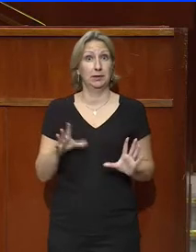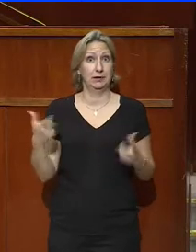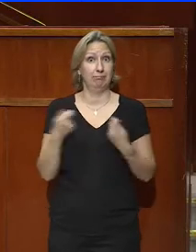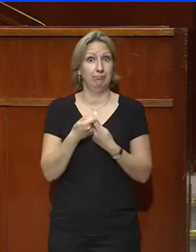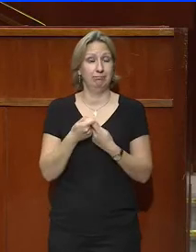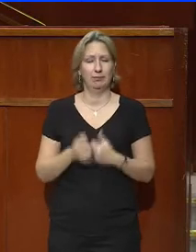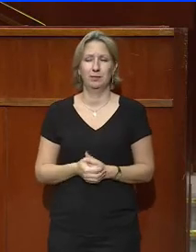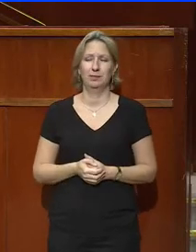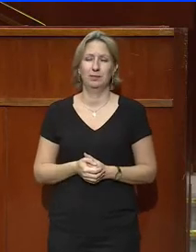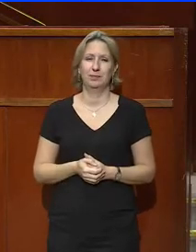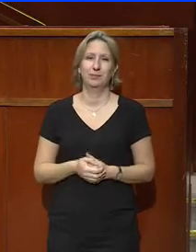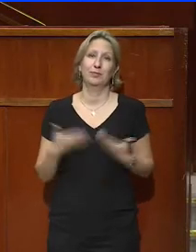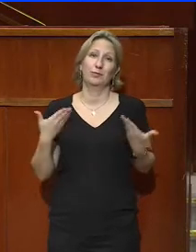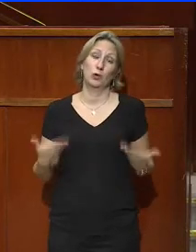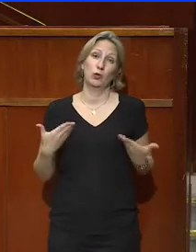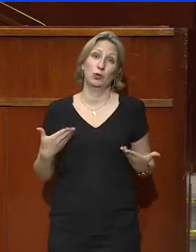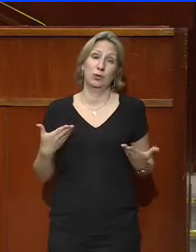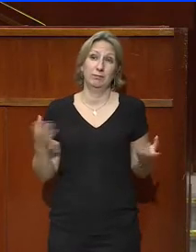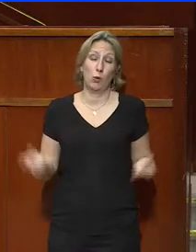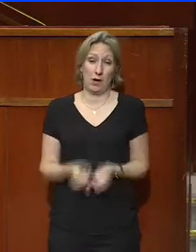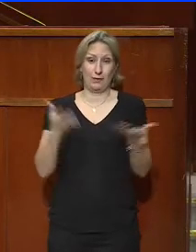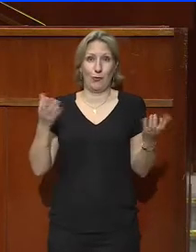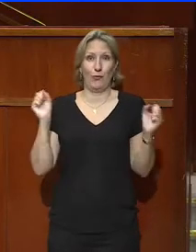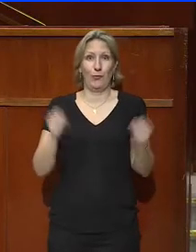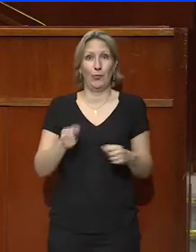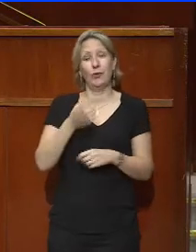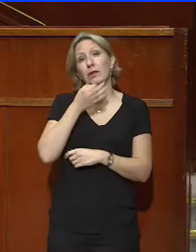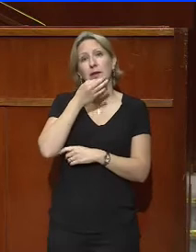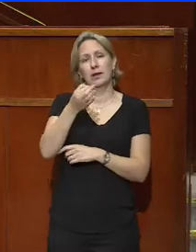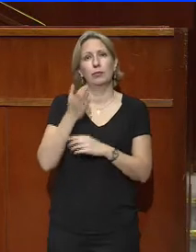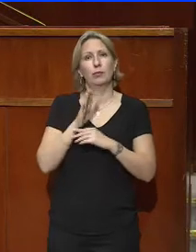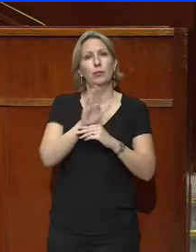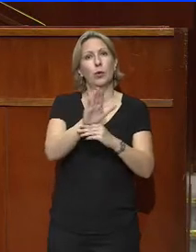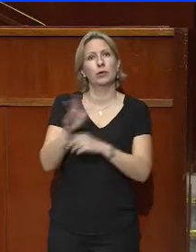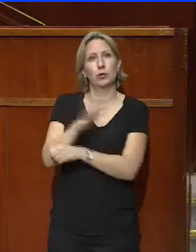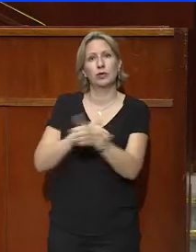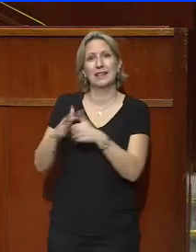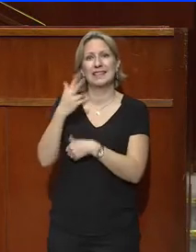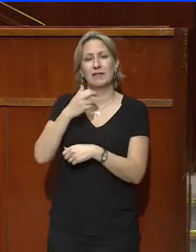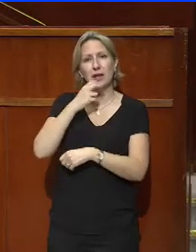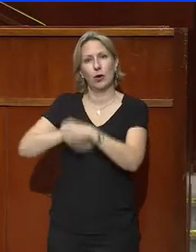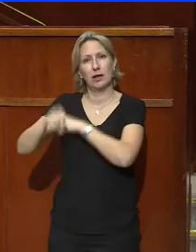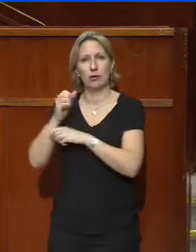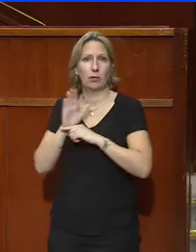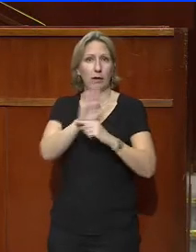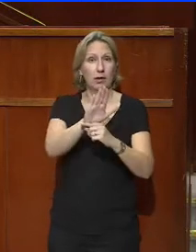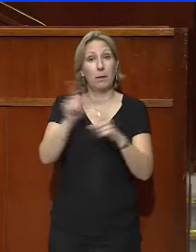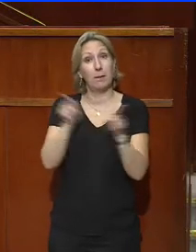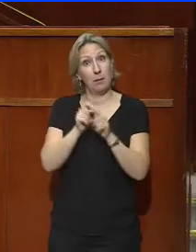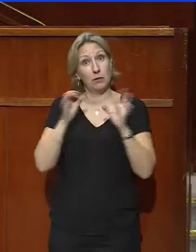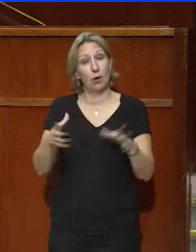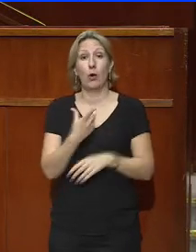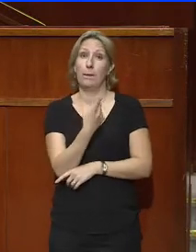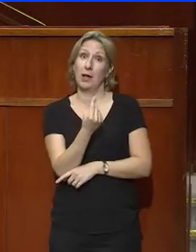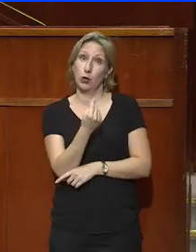L'occasion nous est donc donnée de devenir dans un même temps le porte-voix de la société civile organisée et le partenaire sincère,